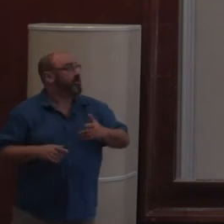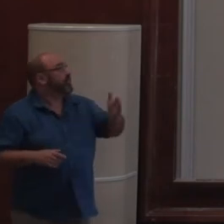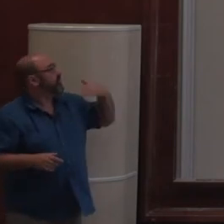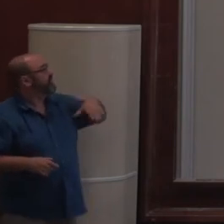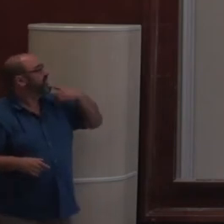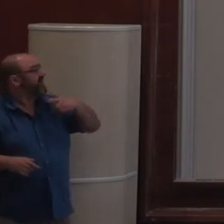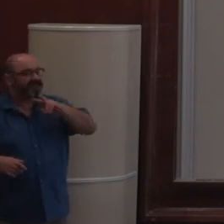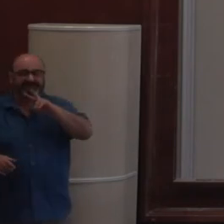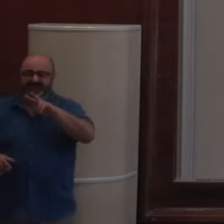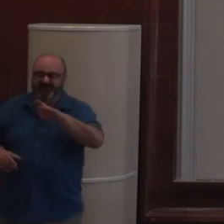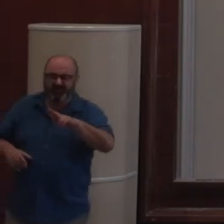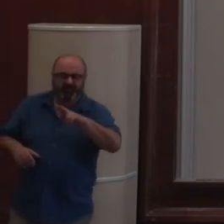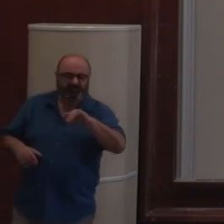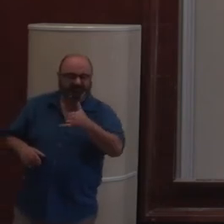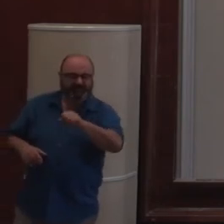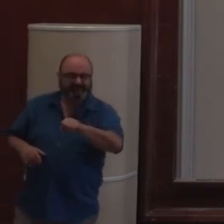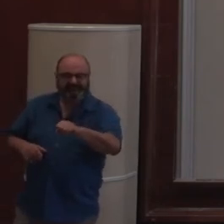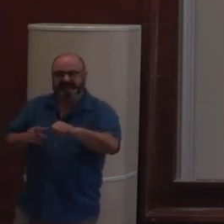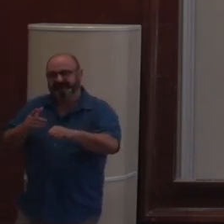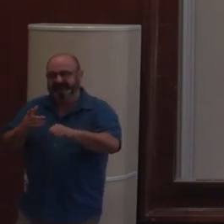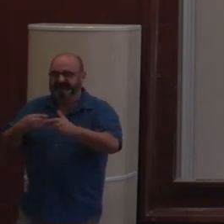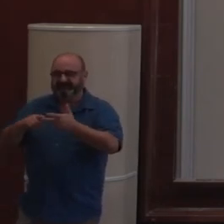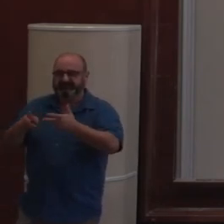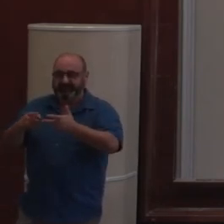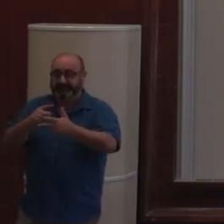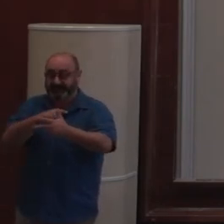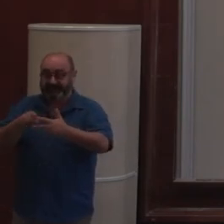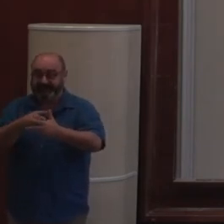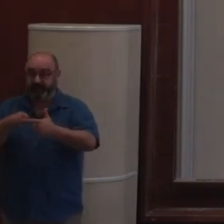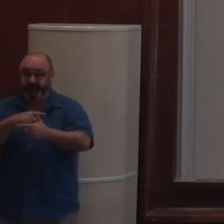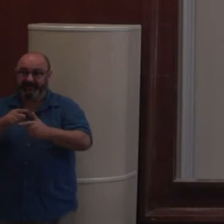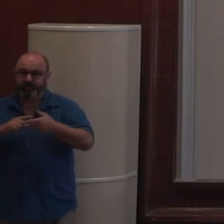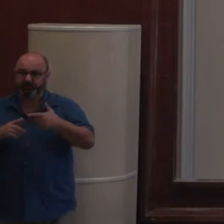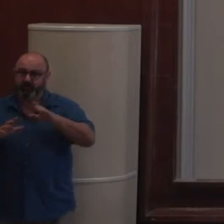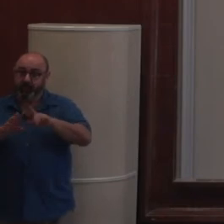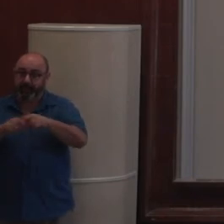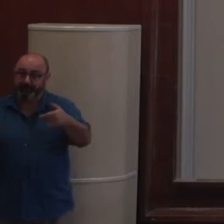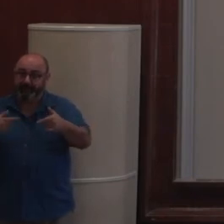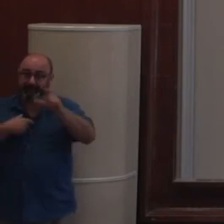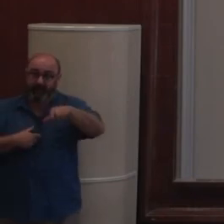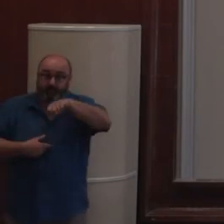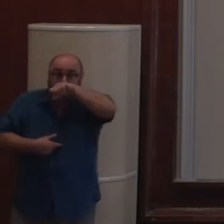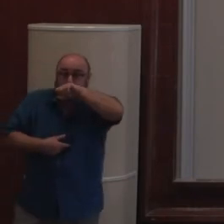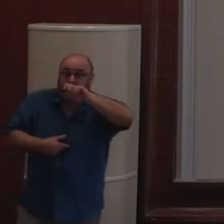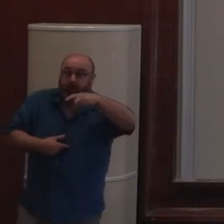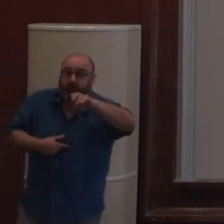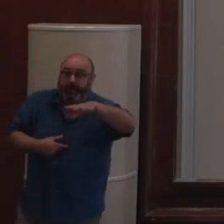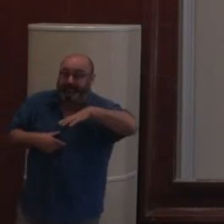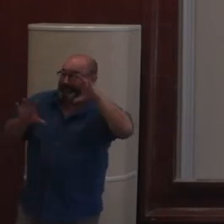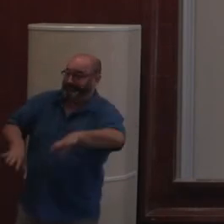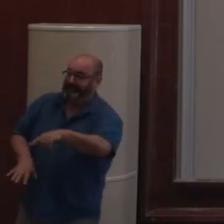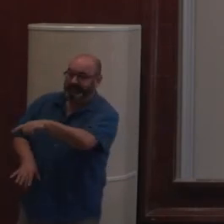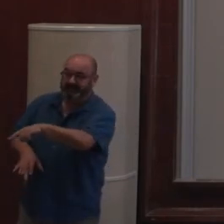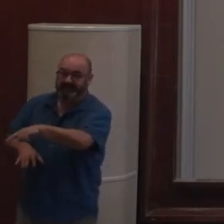en vogue en ce moment. Mais c'est vrai que c'est deux technologies très clivantes. C-à ceux qui aiment Angular, en général, n'aiment pas React et vice-versa.